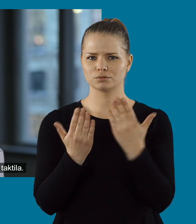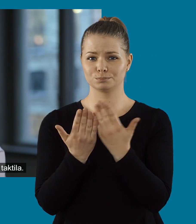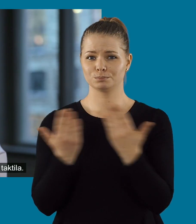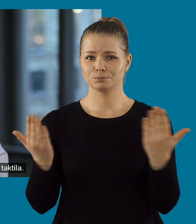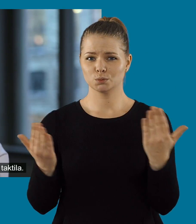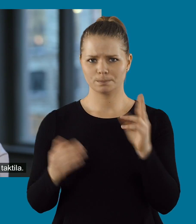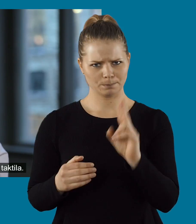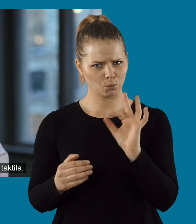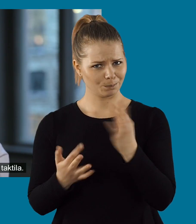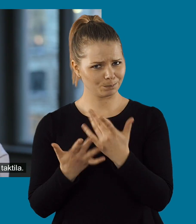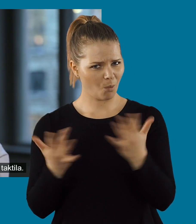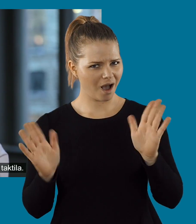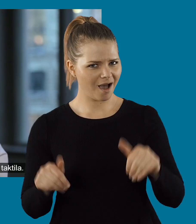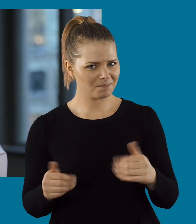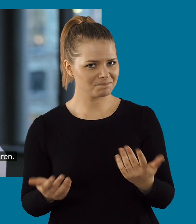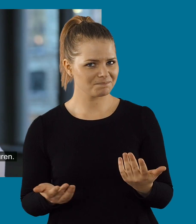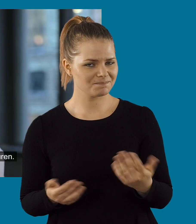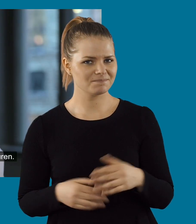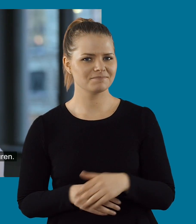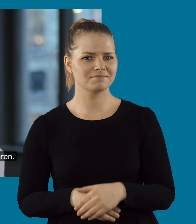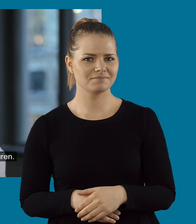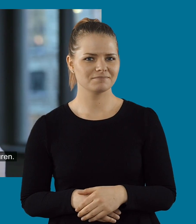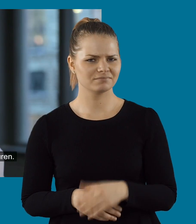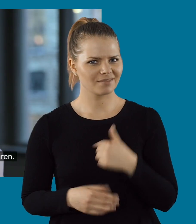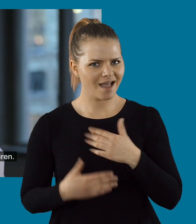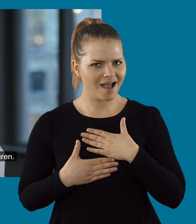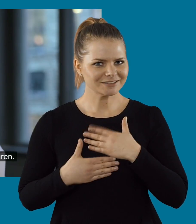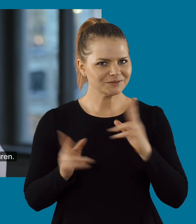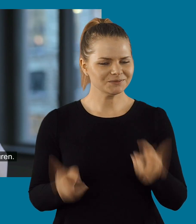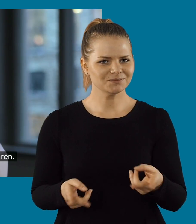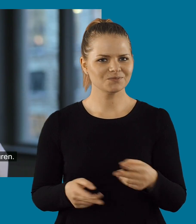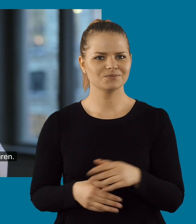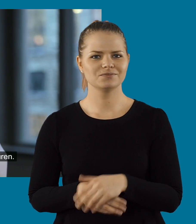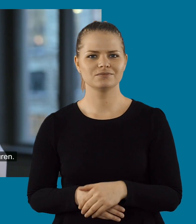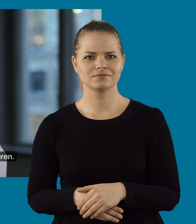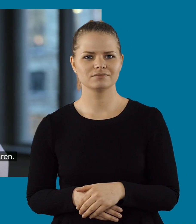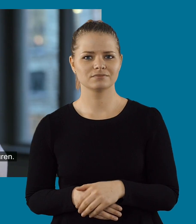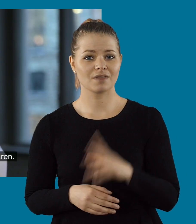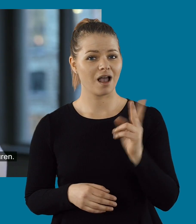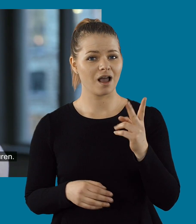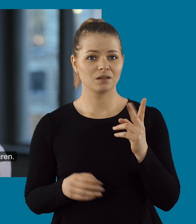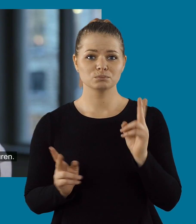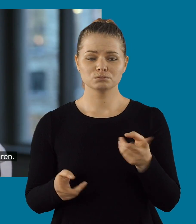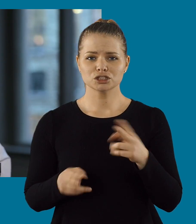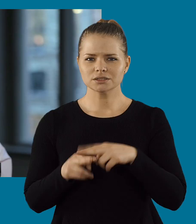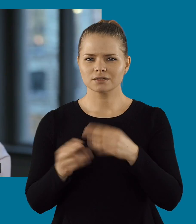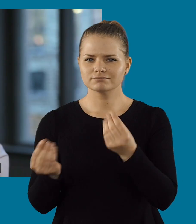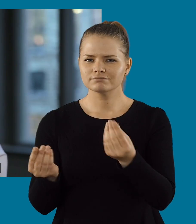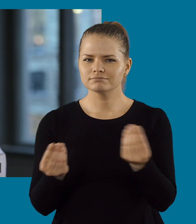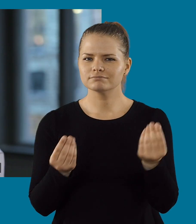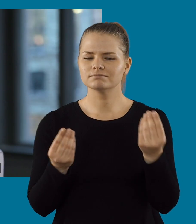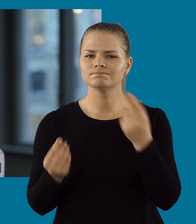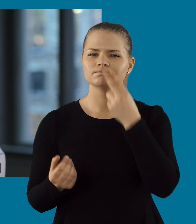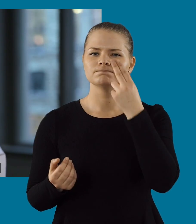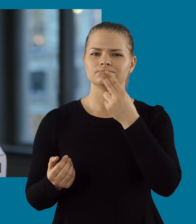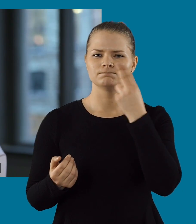vara riktigt så här taktila. Be folk att gå fram och klappa den gamla stadsmuren. Hur många har varit fram och klappat stadsmuren? Jag älskar